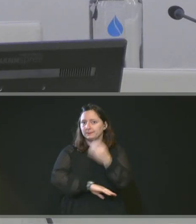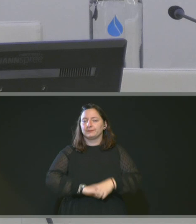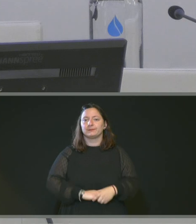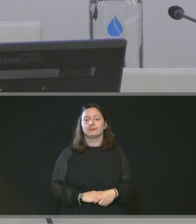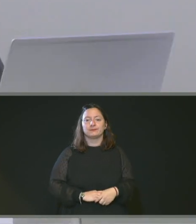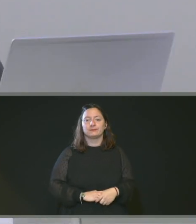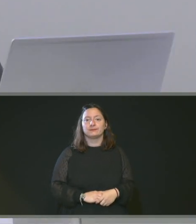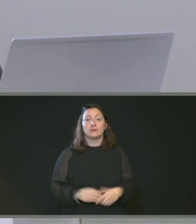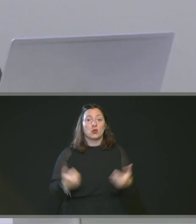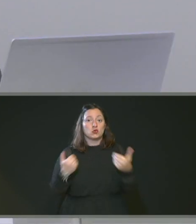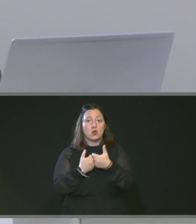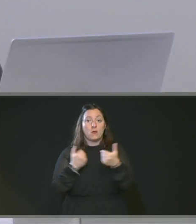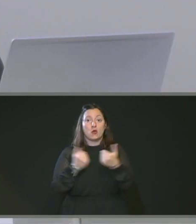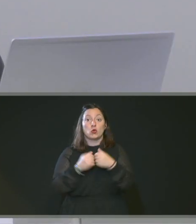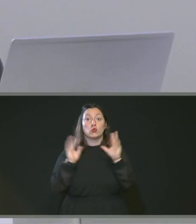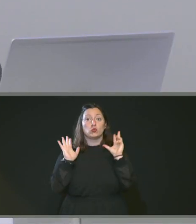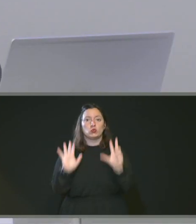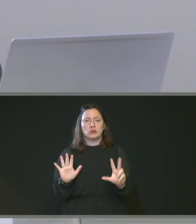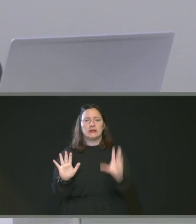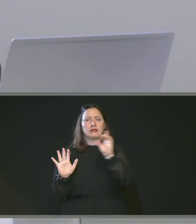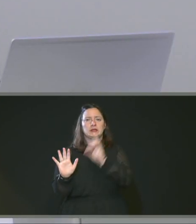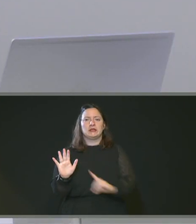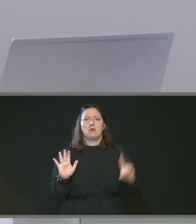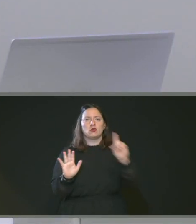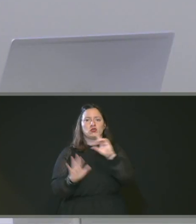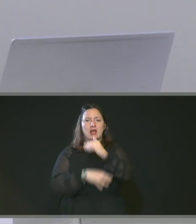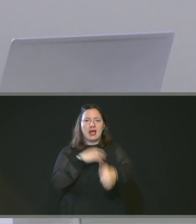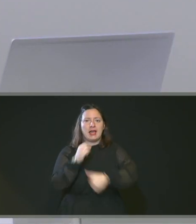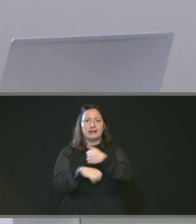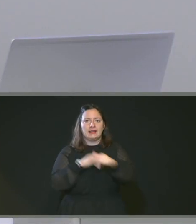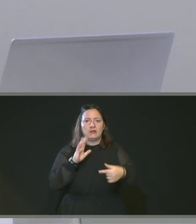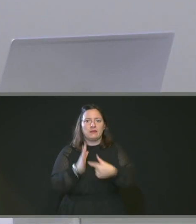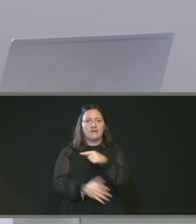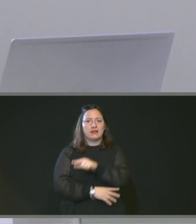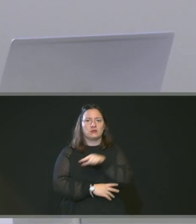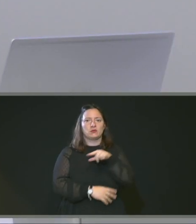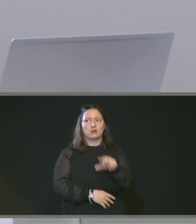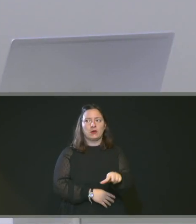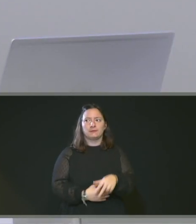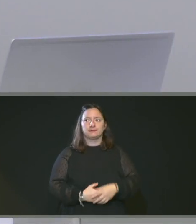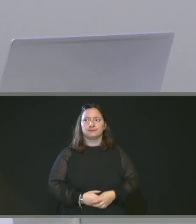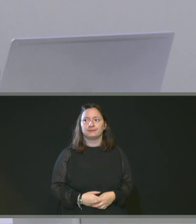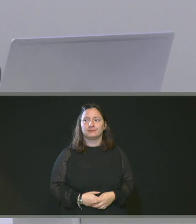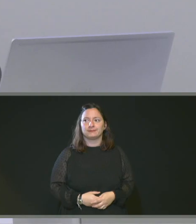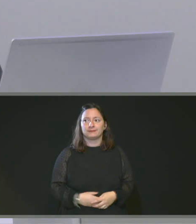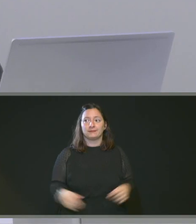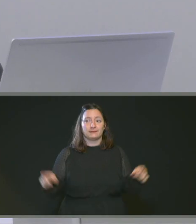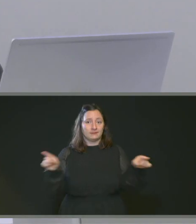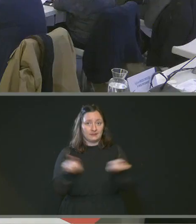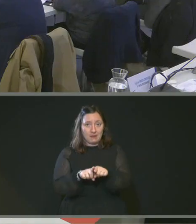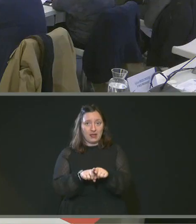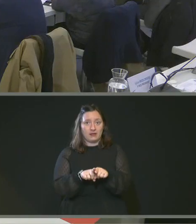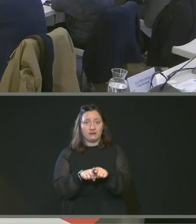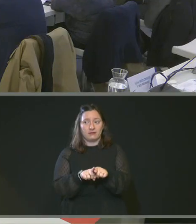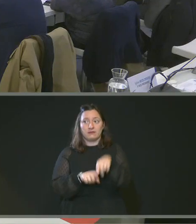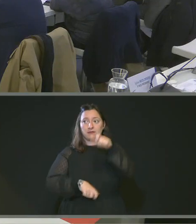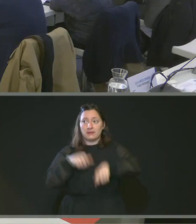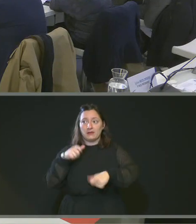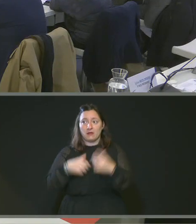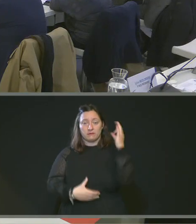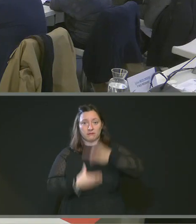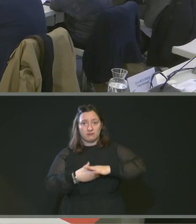une demande de 8 dimanches sur l'année 2023. Pareil. Même traitement, j'imagine. Même vote.